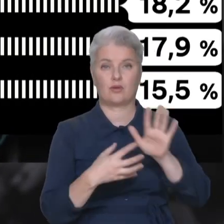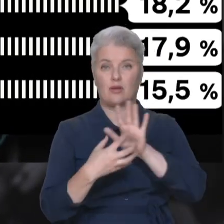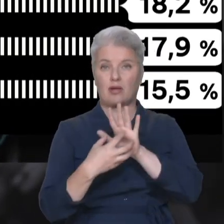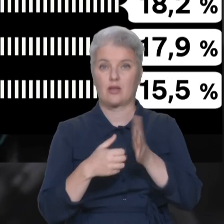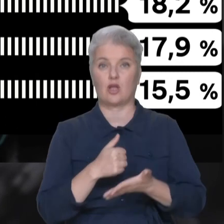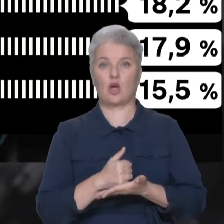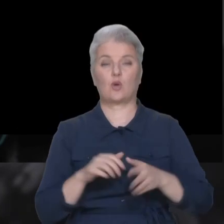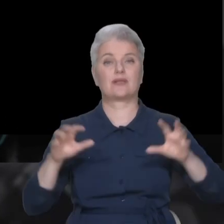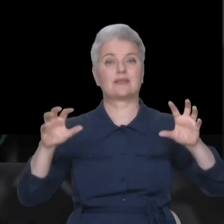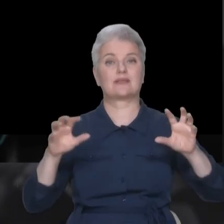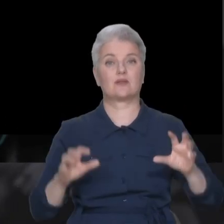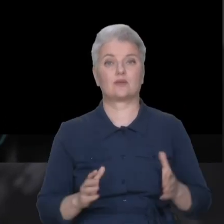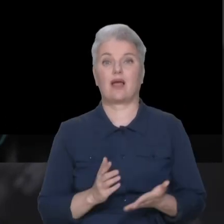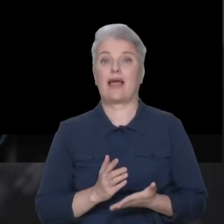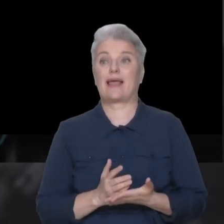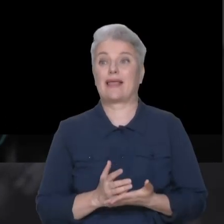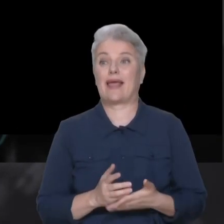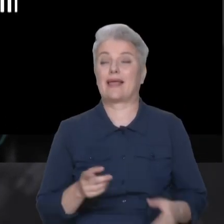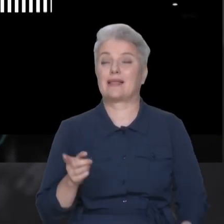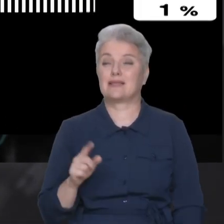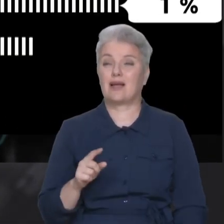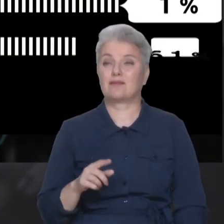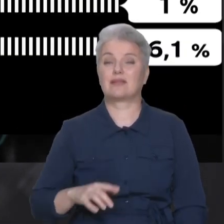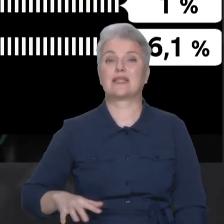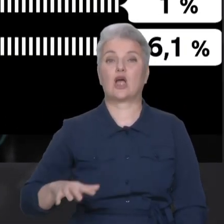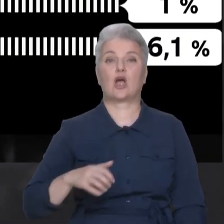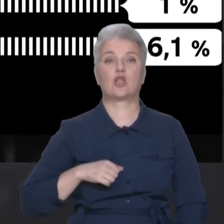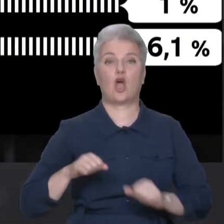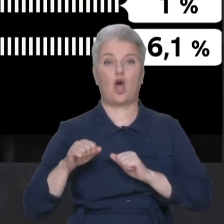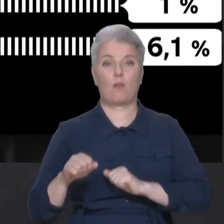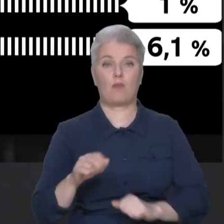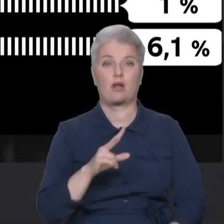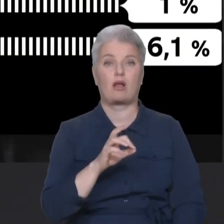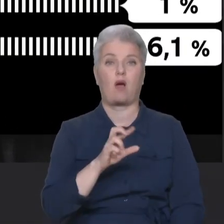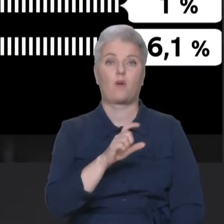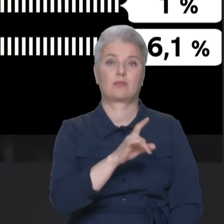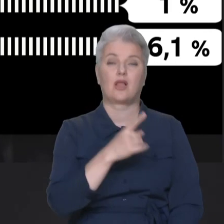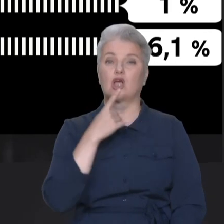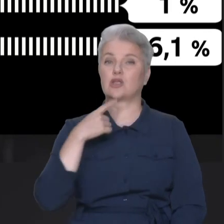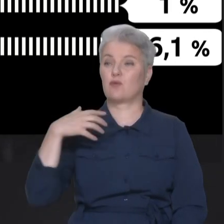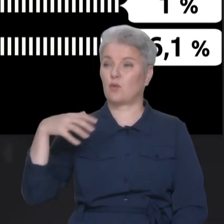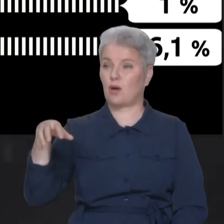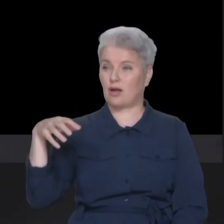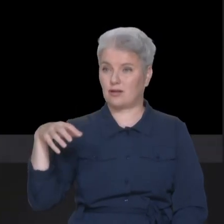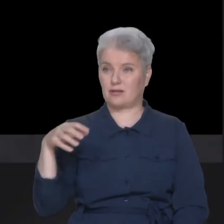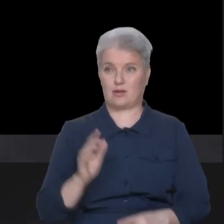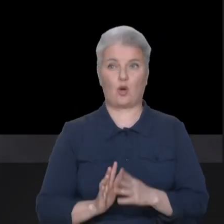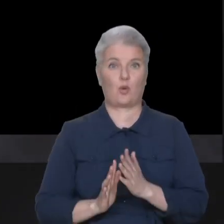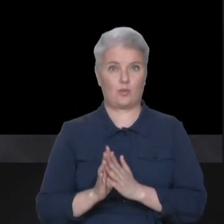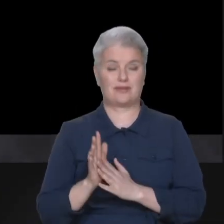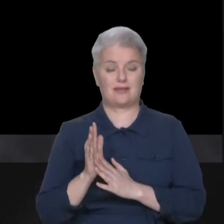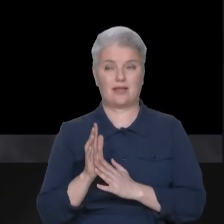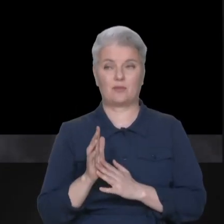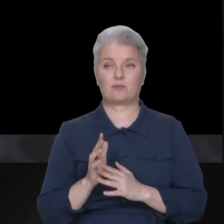конституція. Є навіть отут територіальна оборона, кобзар, червона калина, тобто рослина мається на увазі, так?